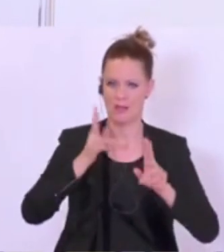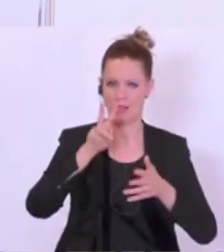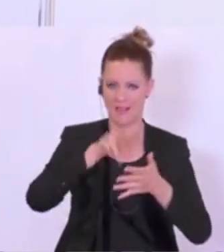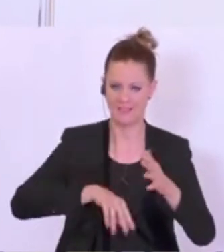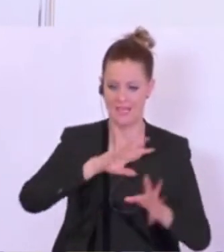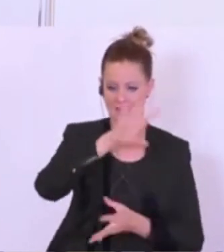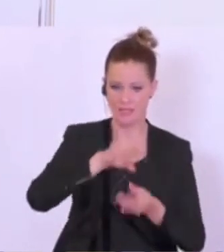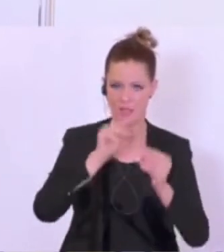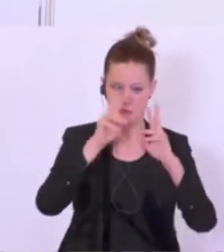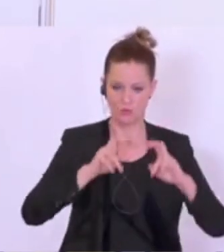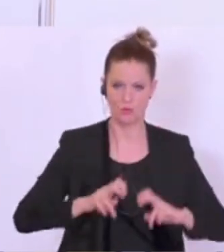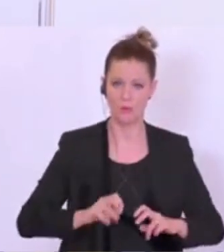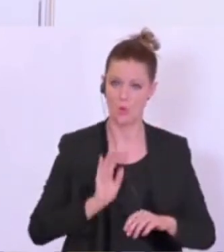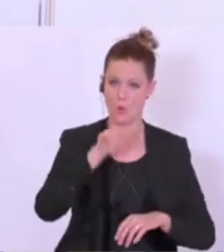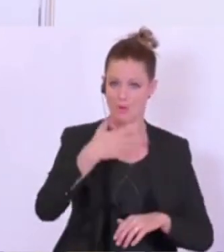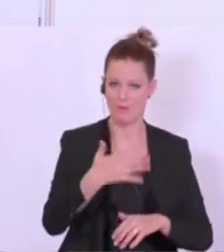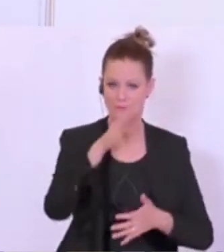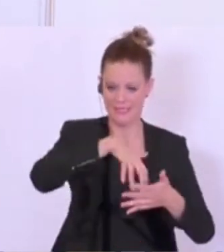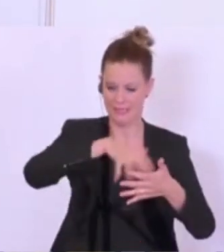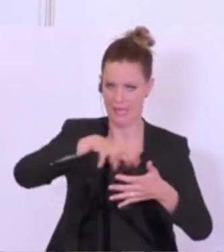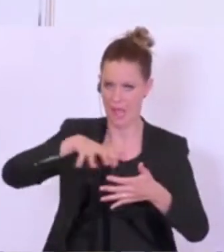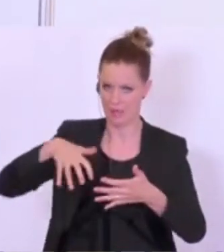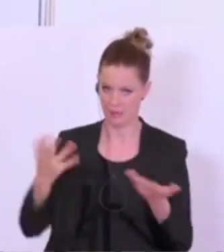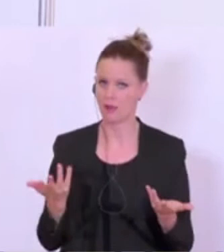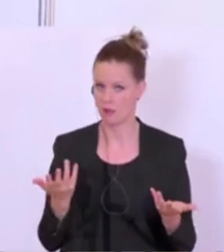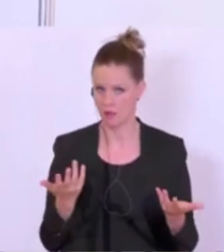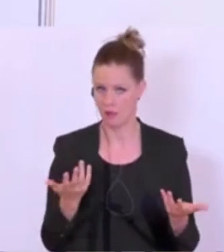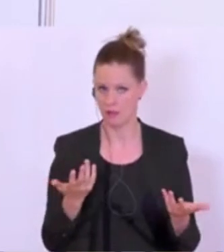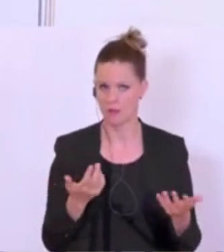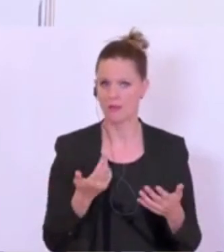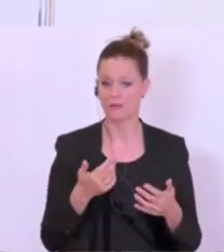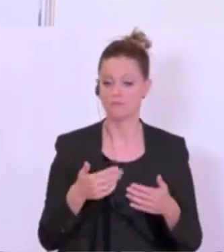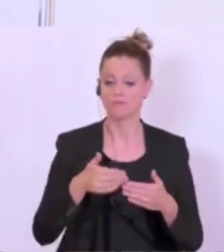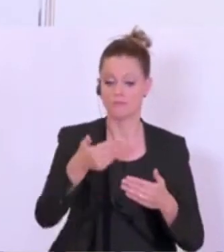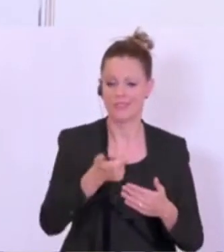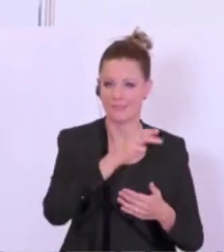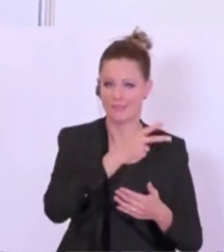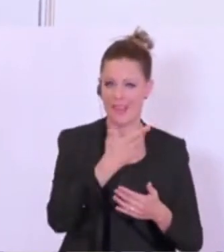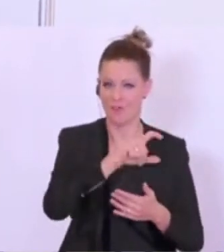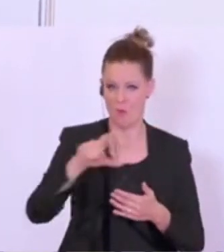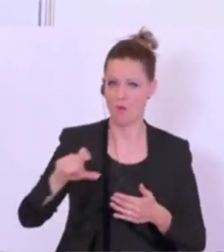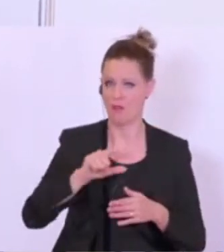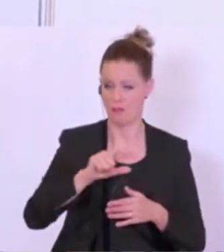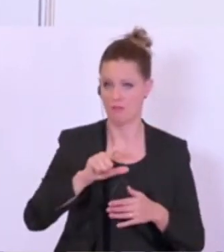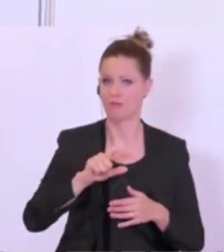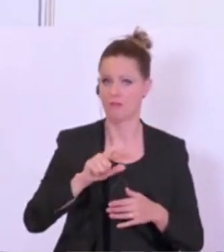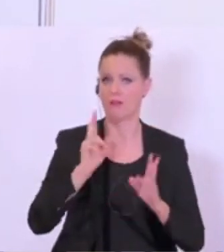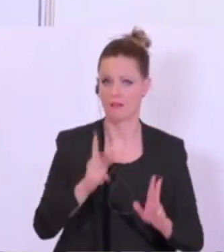Die Gesamtstudie, die über 150 Seiten ist, wird dann in drei Wochen verfügbar sein, wenn alles fertig ist.